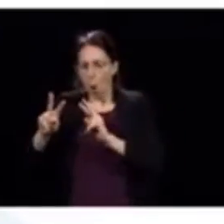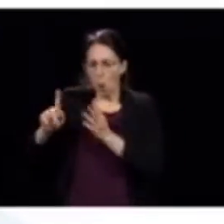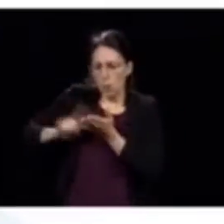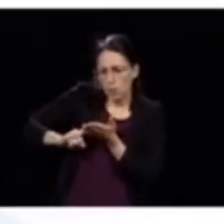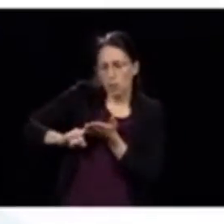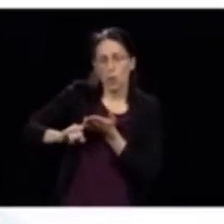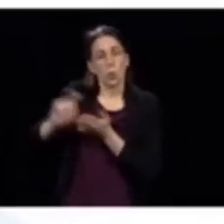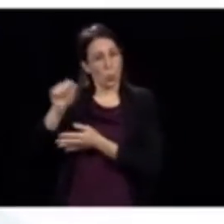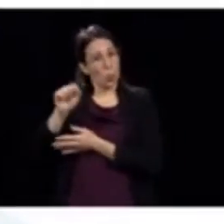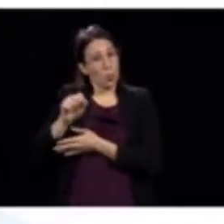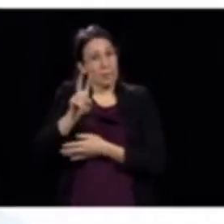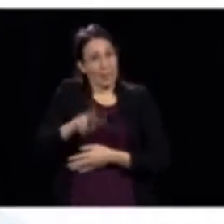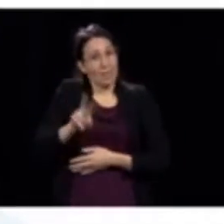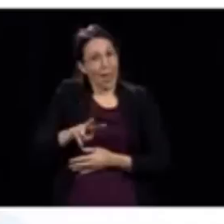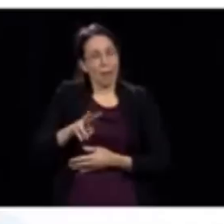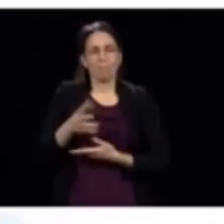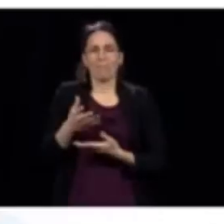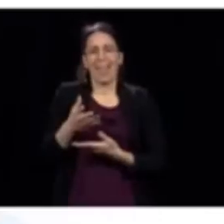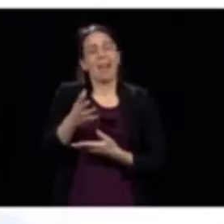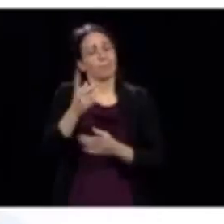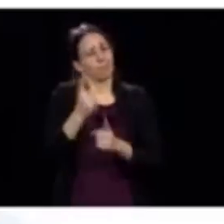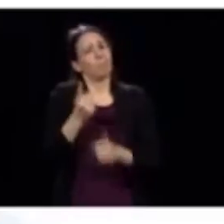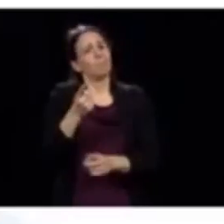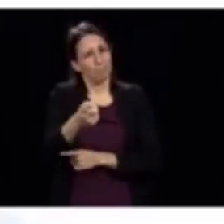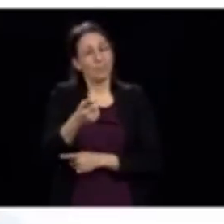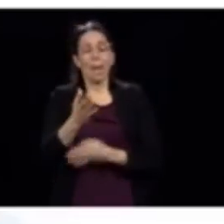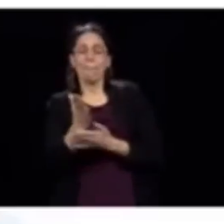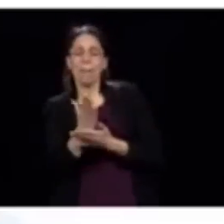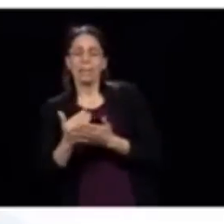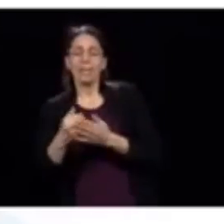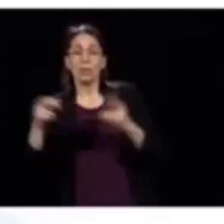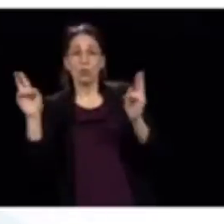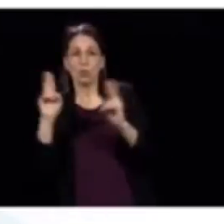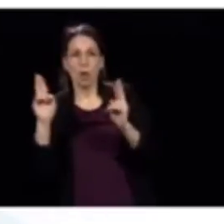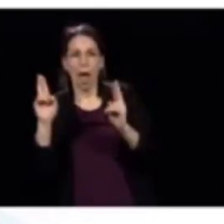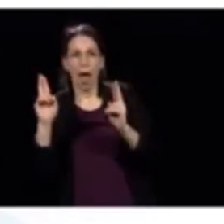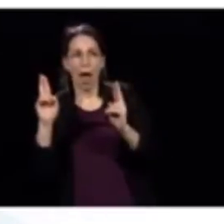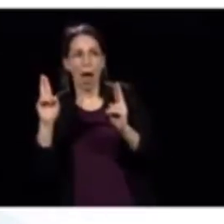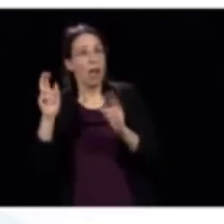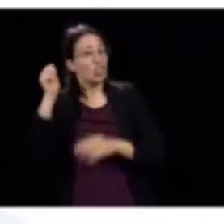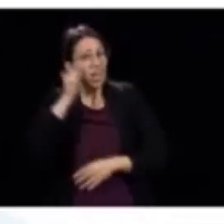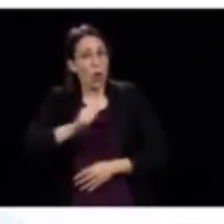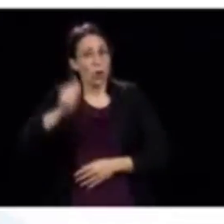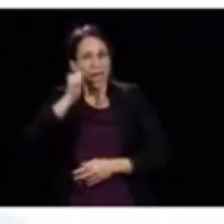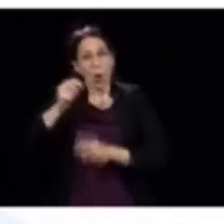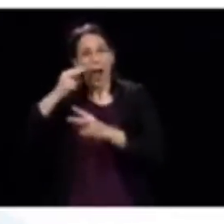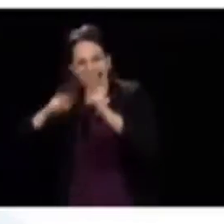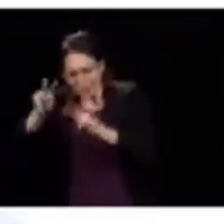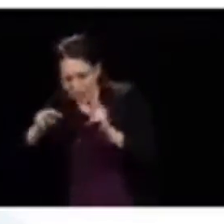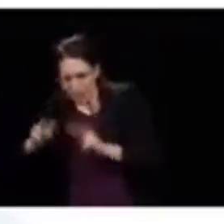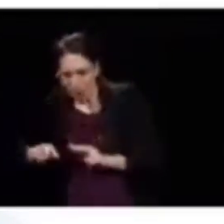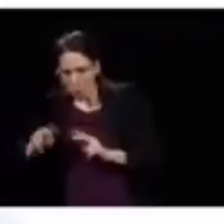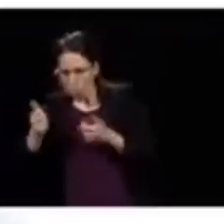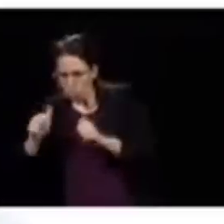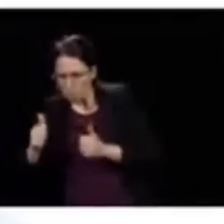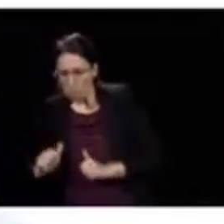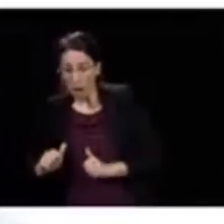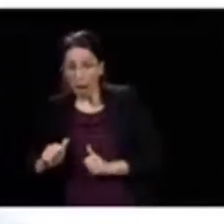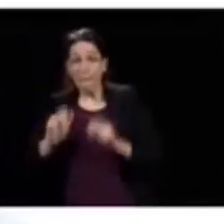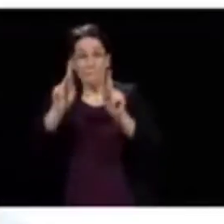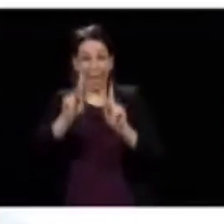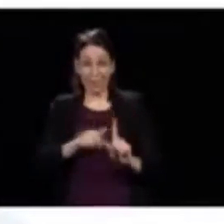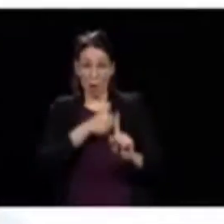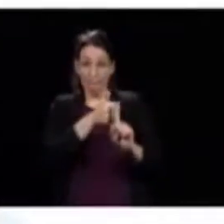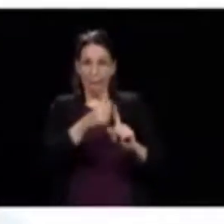actuel. Puis vous avez raison de dire que le semi-urgent, là, ça, il faut le faire pratiquement tous les jours parce que la situation des